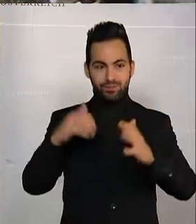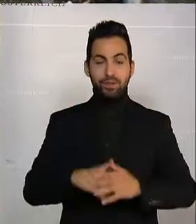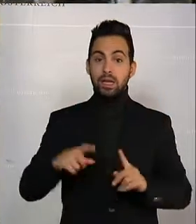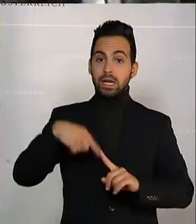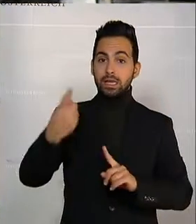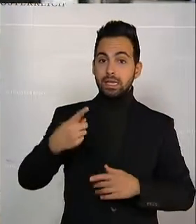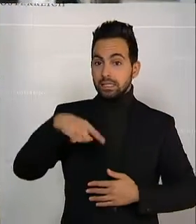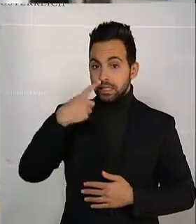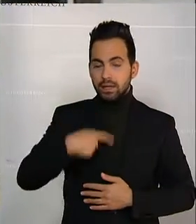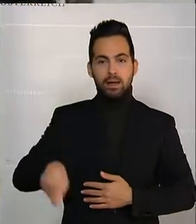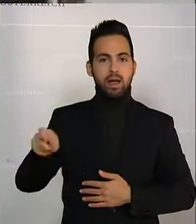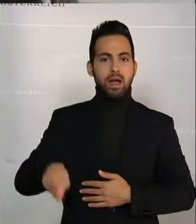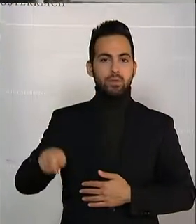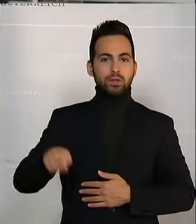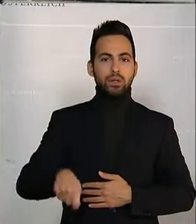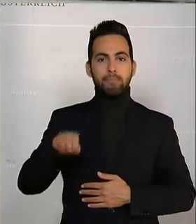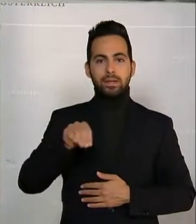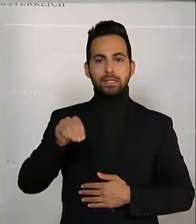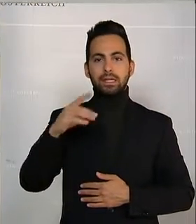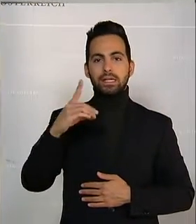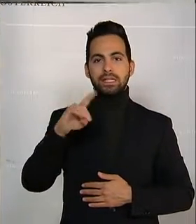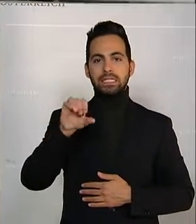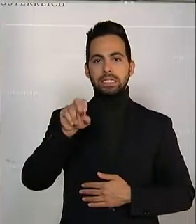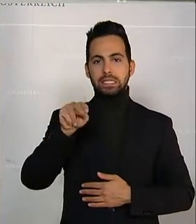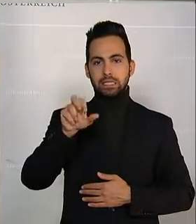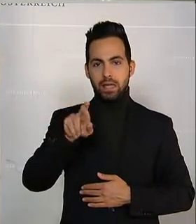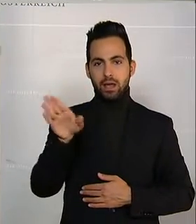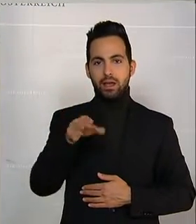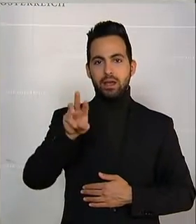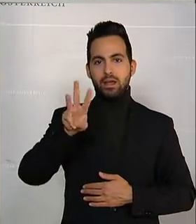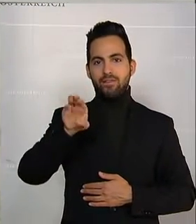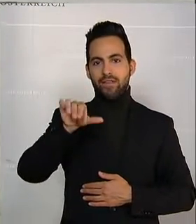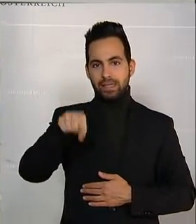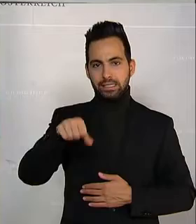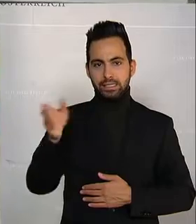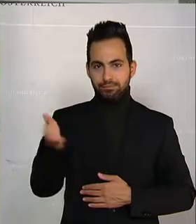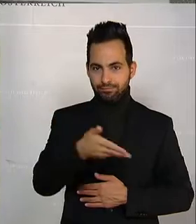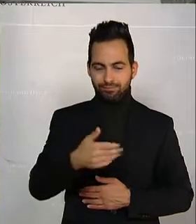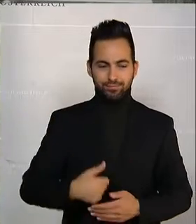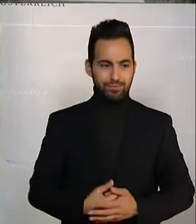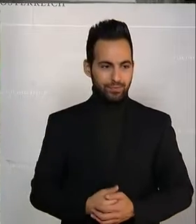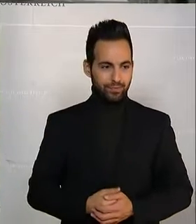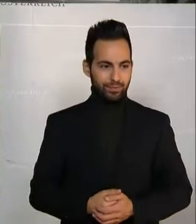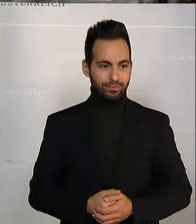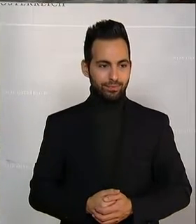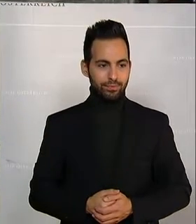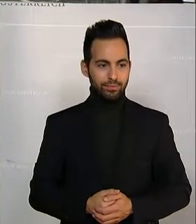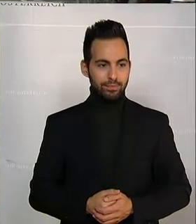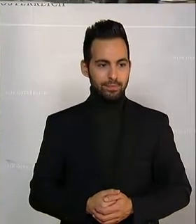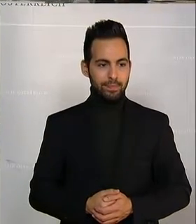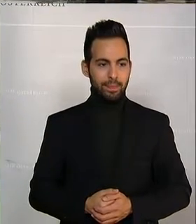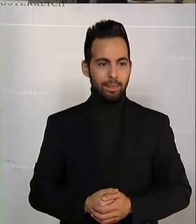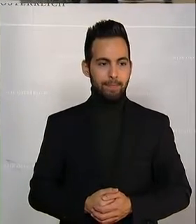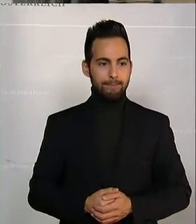Nächste Rednerin, Frau Diener-Diesner-Weiß, eine Bäuerin aus Schrems im Waldviertel, ÖVP, wird